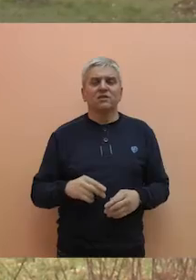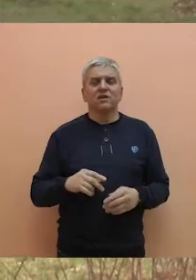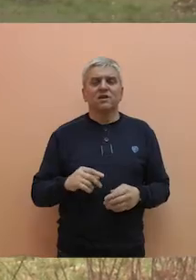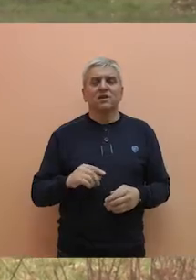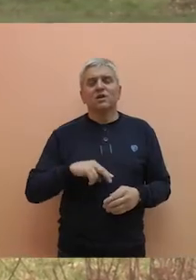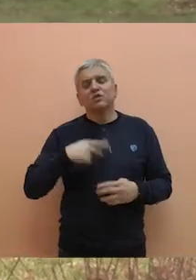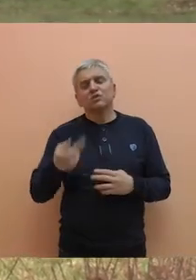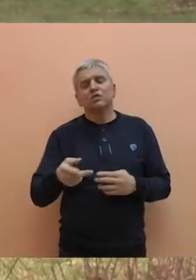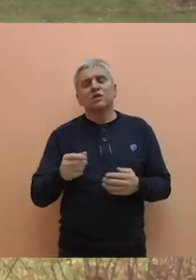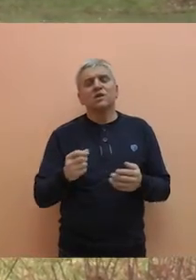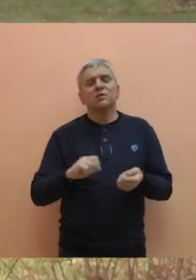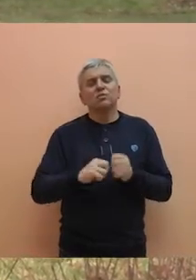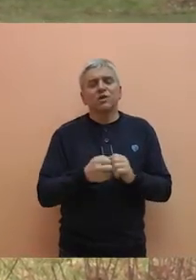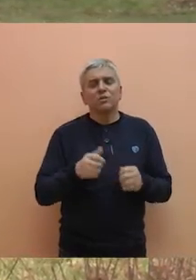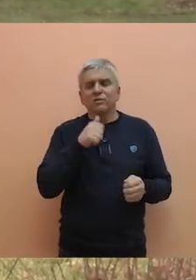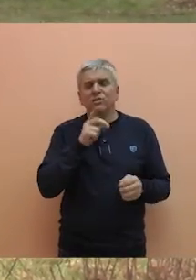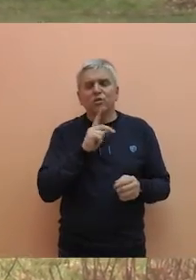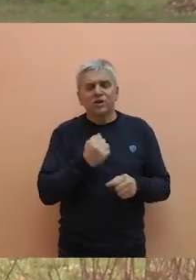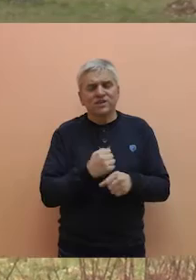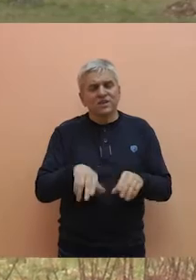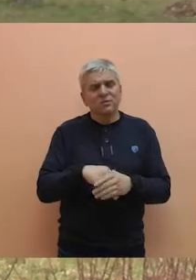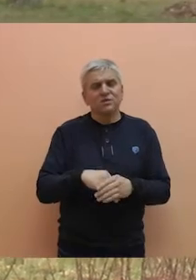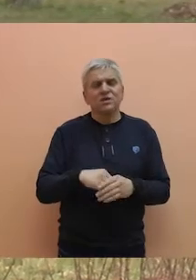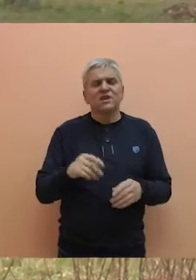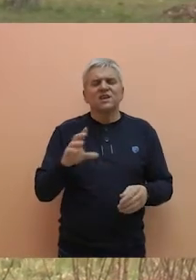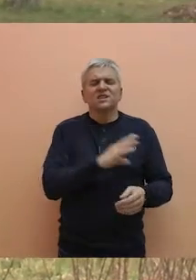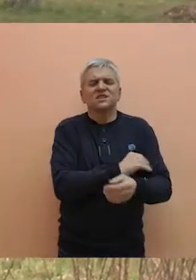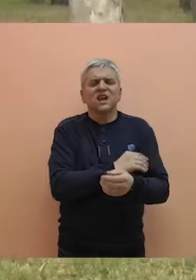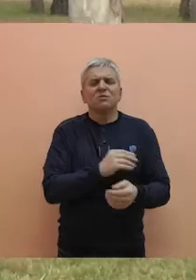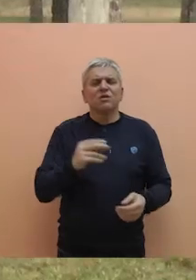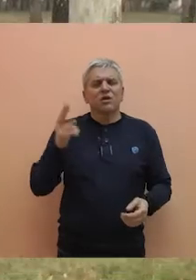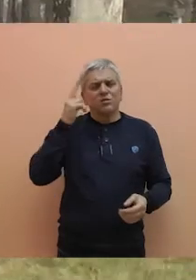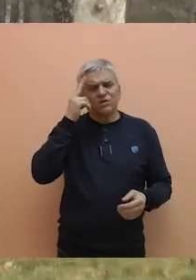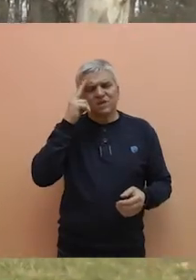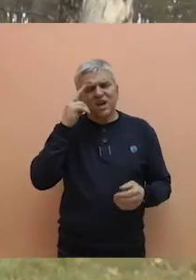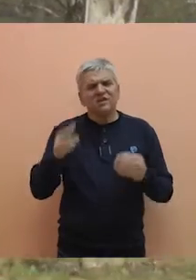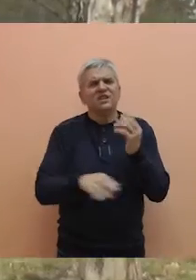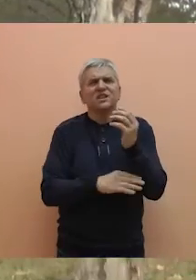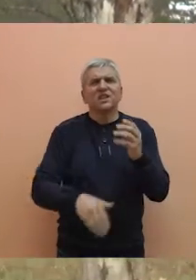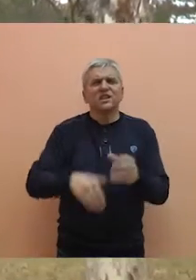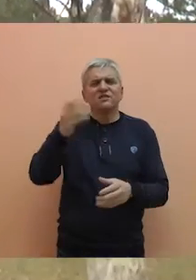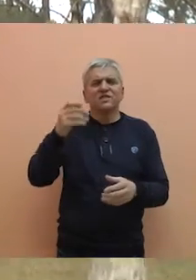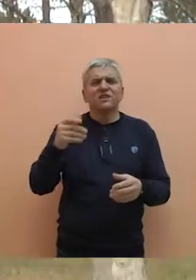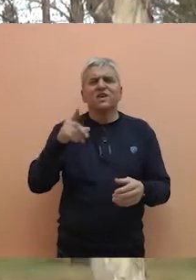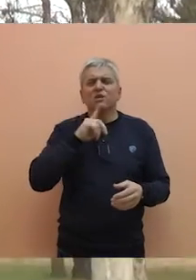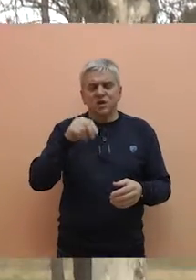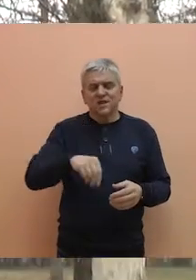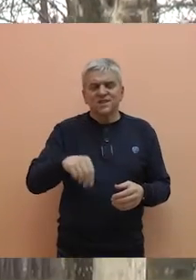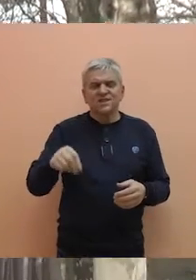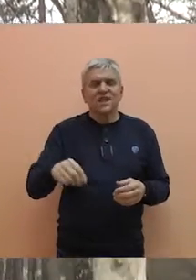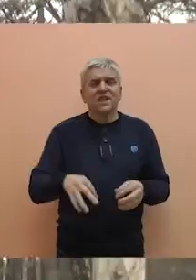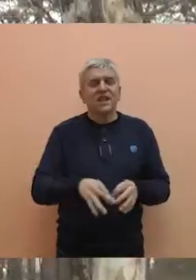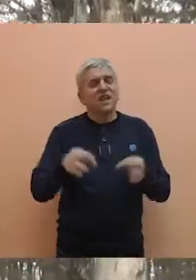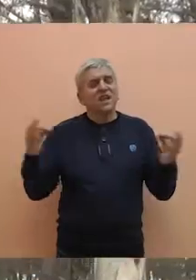Sljedeći problem sa kojima se radnici susreću jeste slabo poznavanje građana o tipu drveća i uopšte vrste sadnje na javnim i